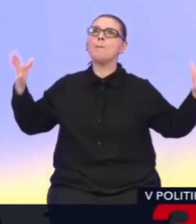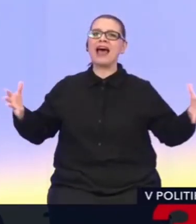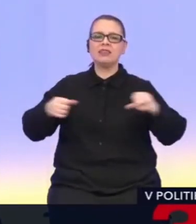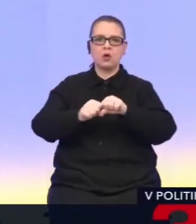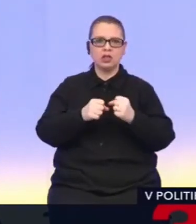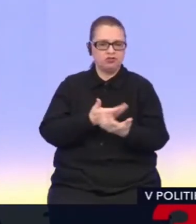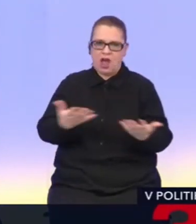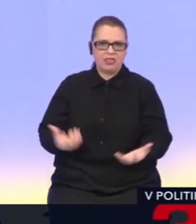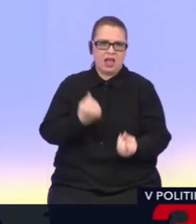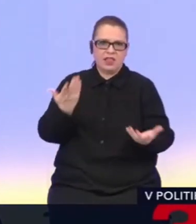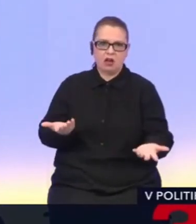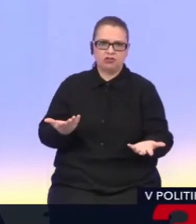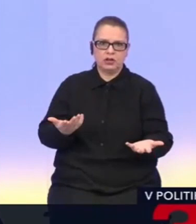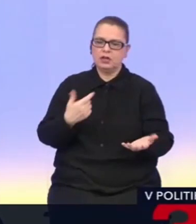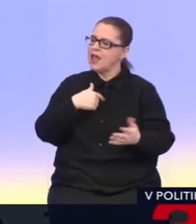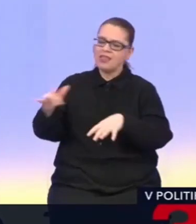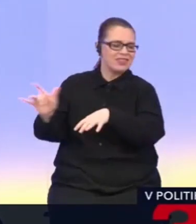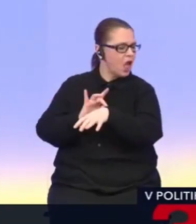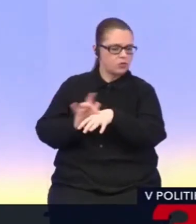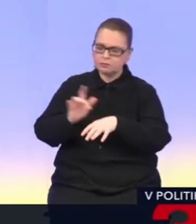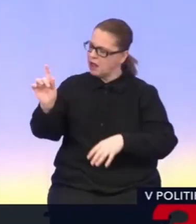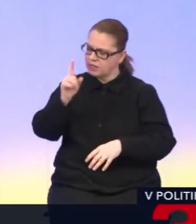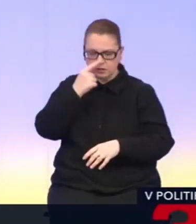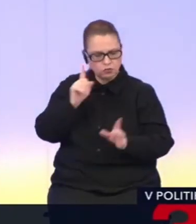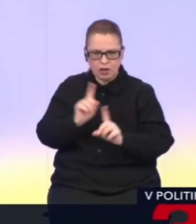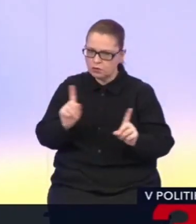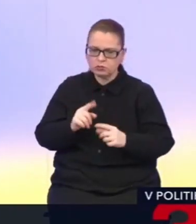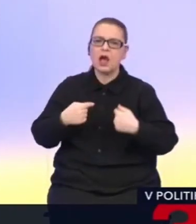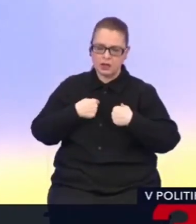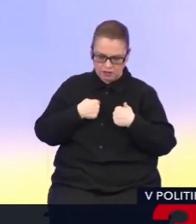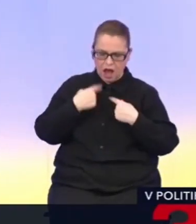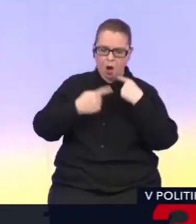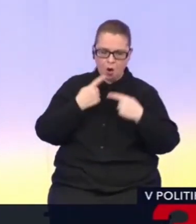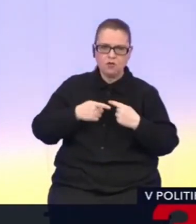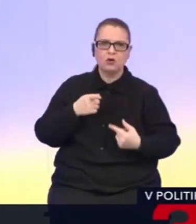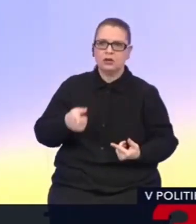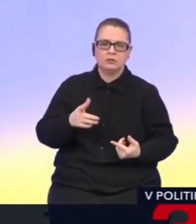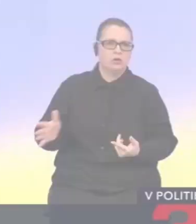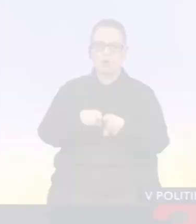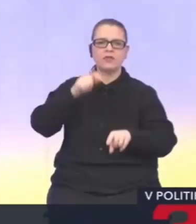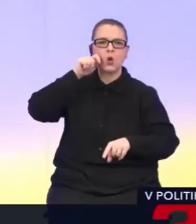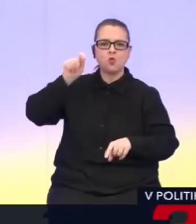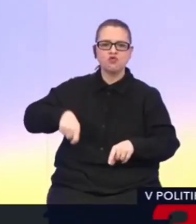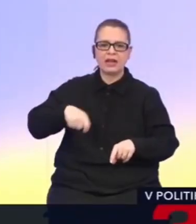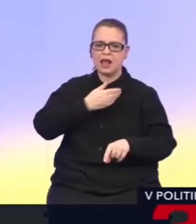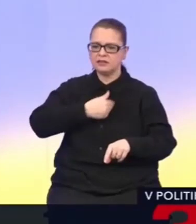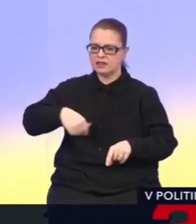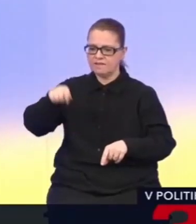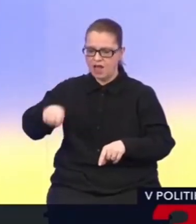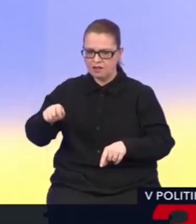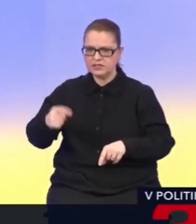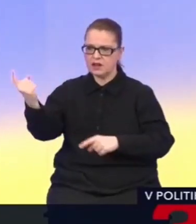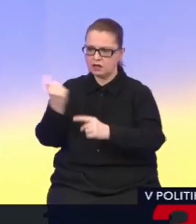nechcem vôbec osprodňovať kroky Ruskej federácie, priznám sa, aj pre mňa je toto krajné riešenie veľmi prekvapivé. Na výbor sme